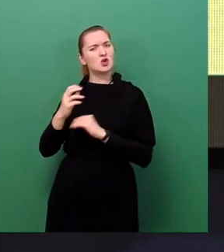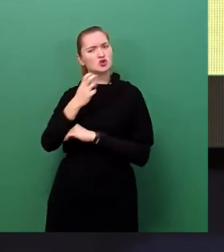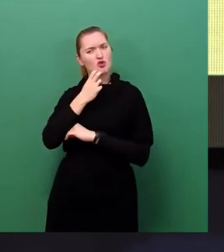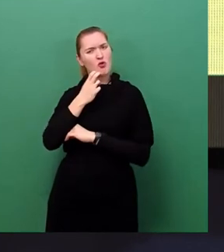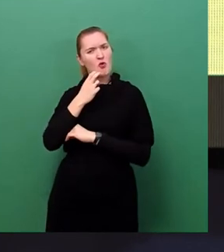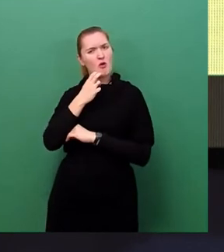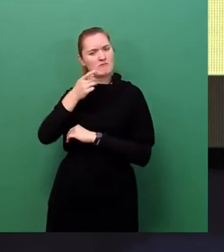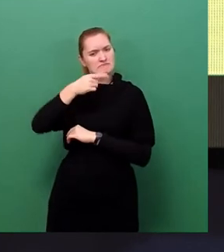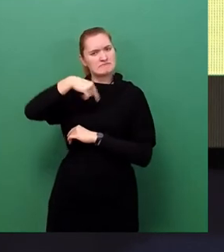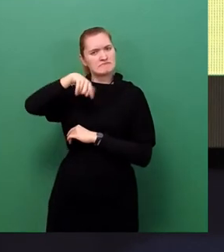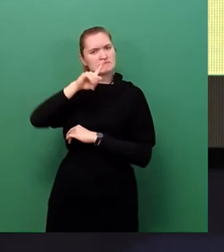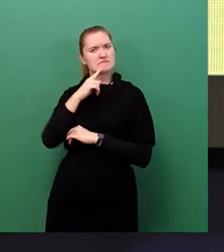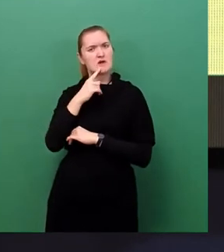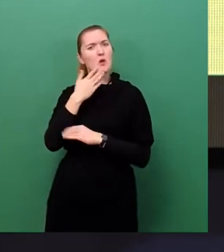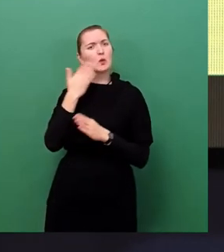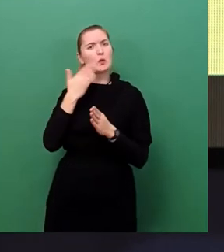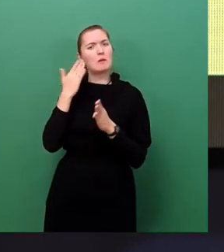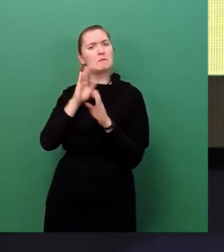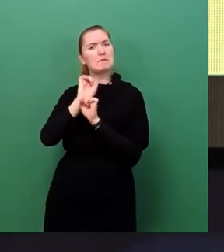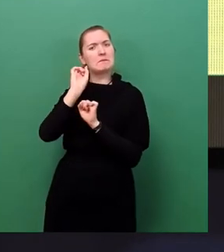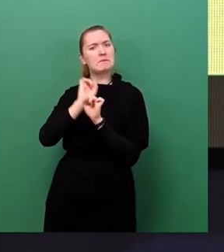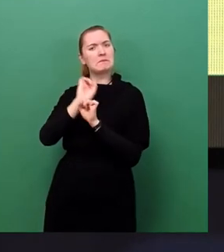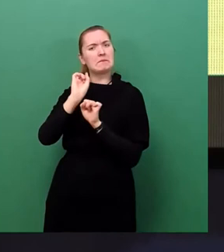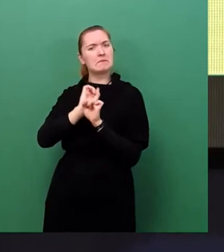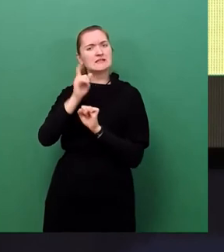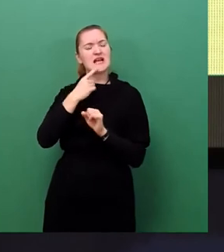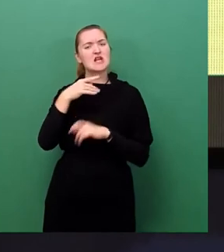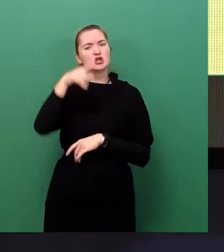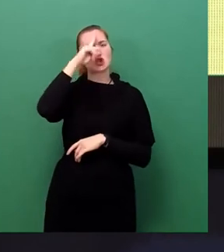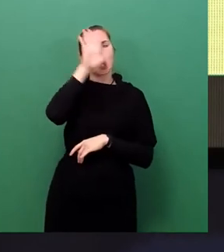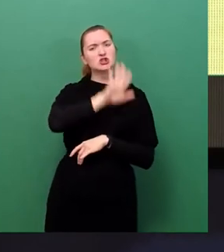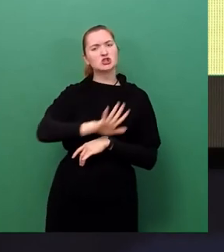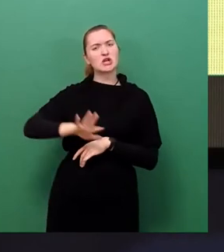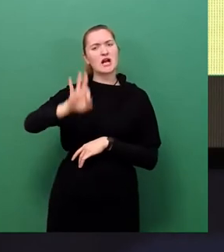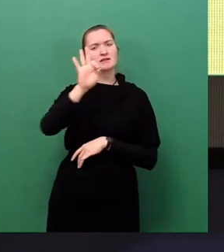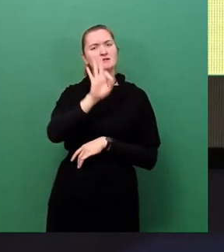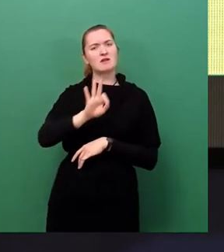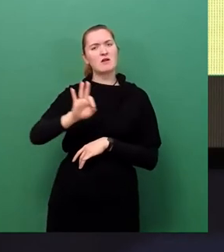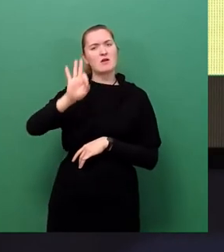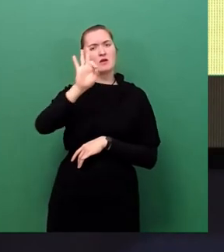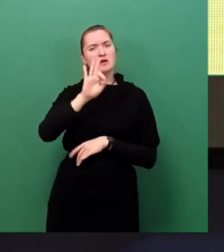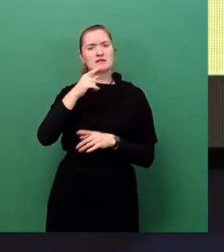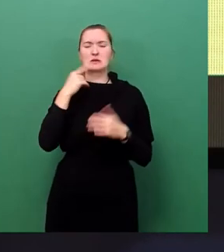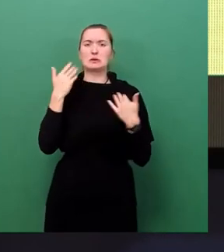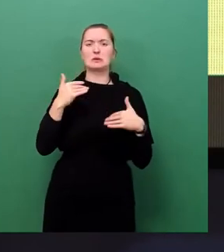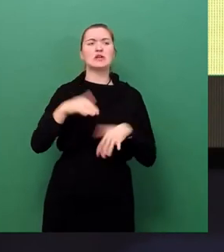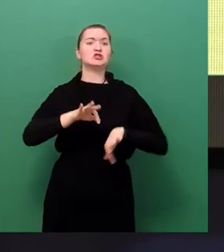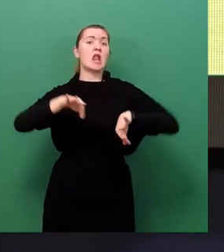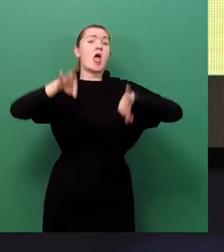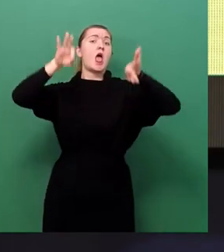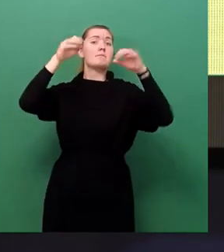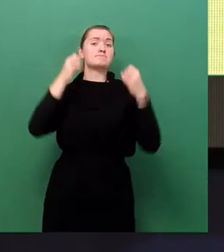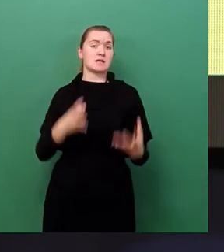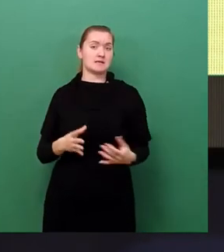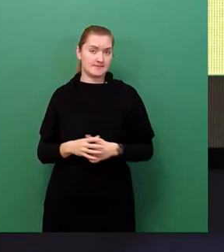angebrangert worden ist und der deutsche Atomkraftstrom der Untergang des Abendslandes gebracht hat. Die teilweise